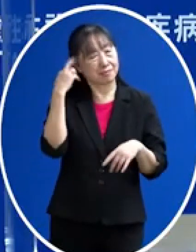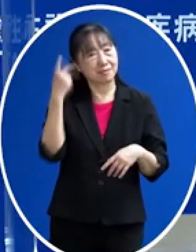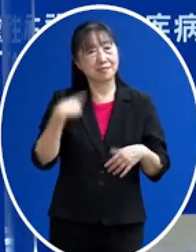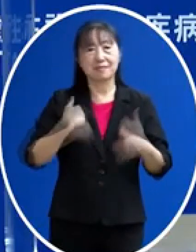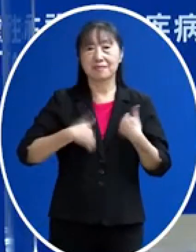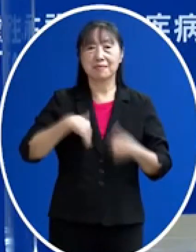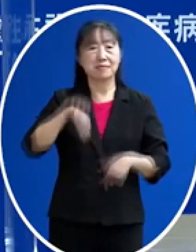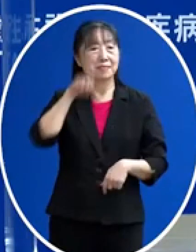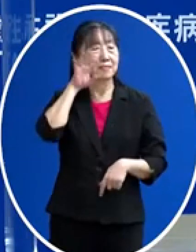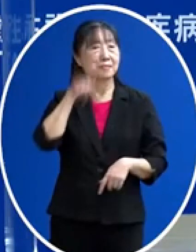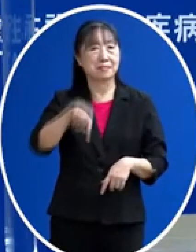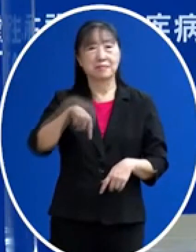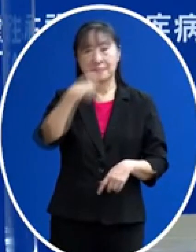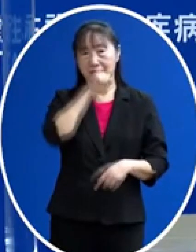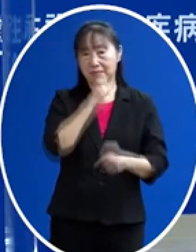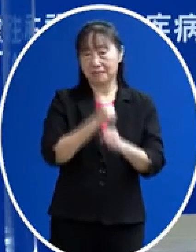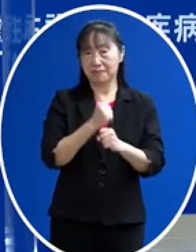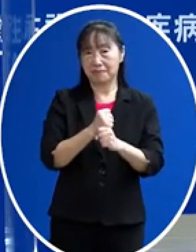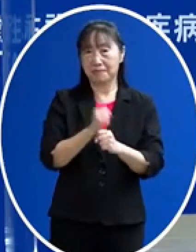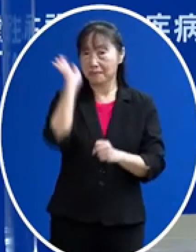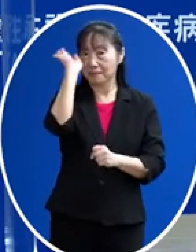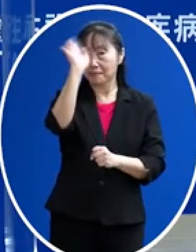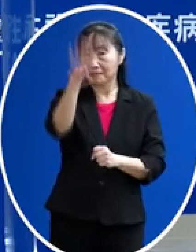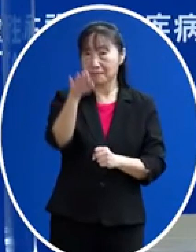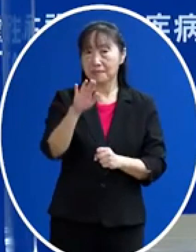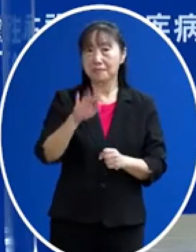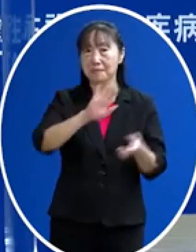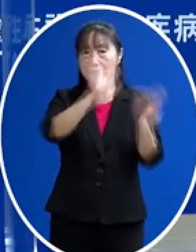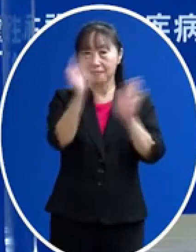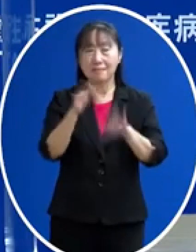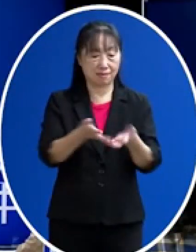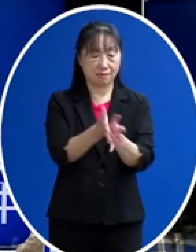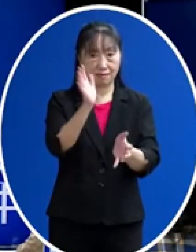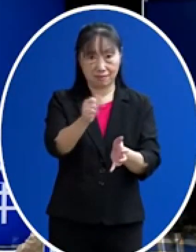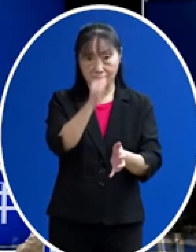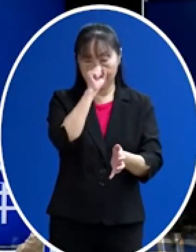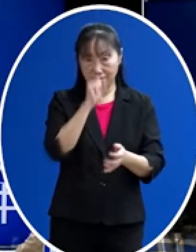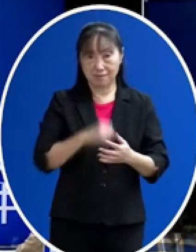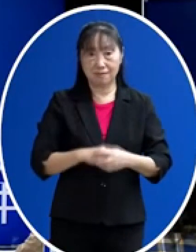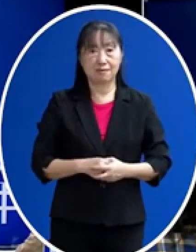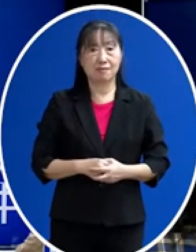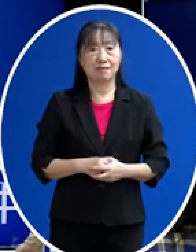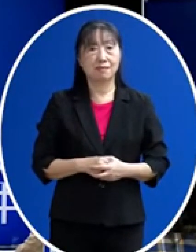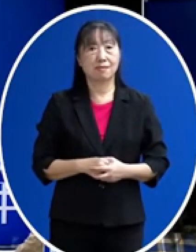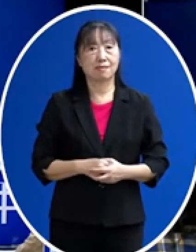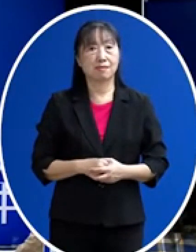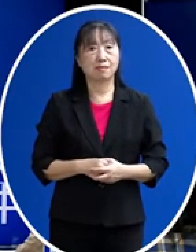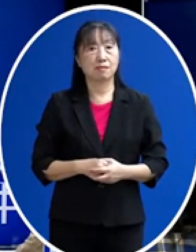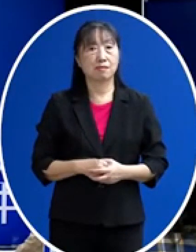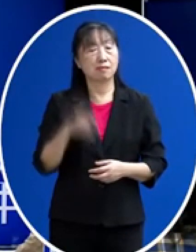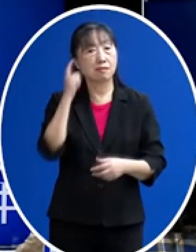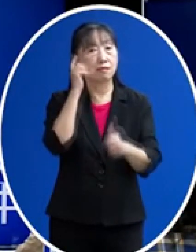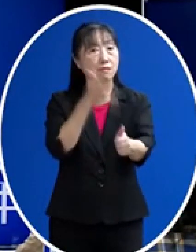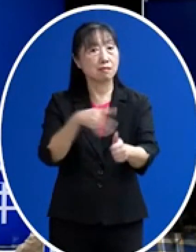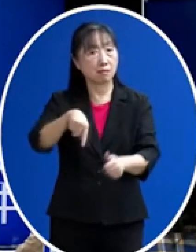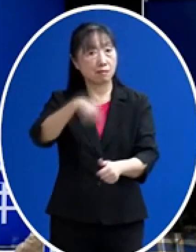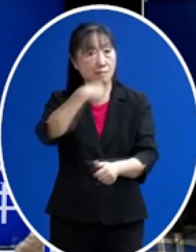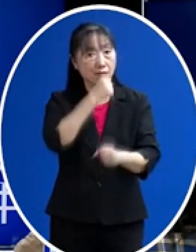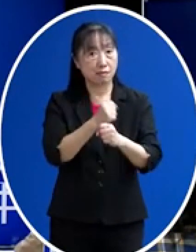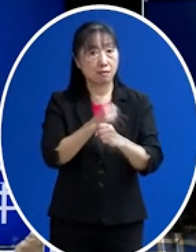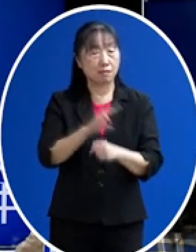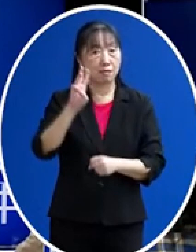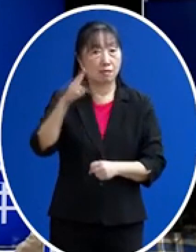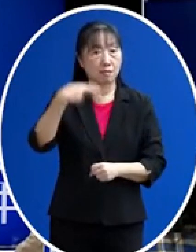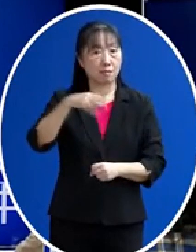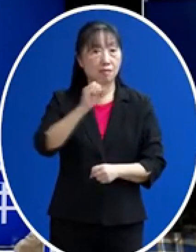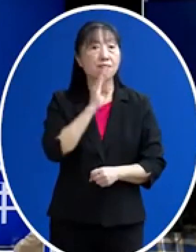也對我們自己國產疫苗未來的發展更是樂觀想跟您請教 就是這個國產疫苗獲得WHO